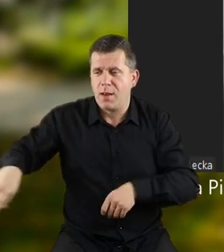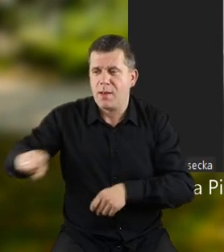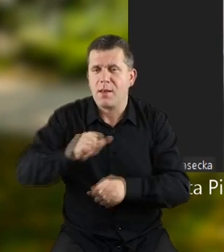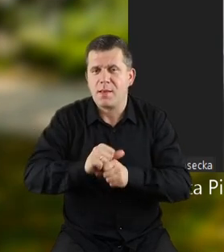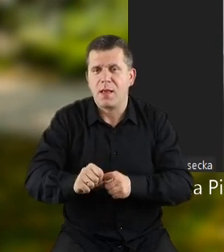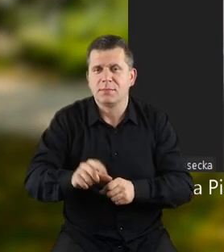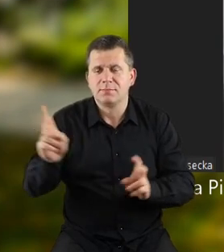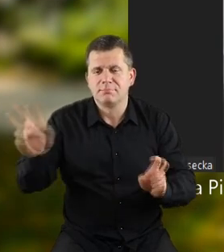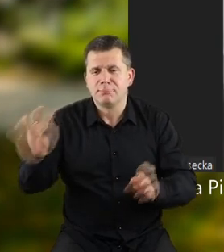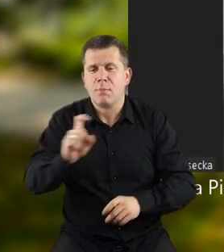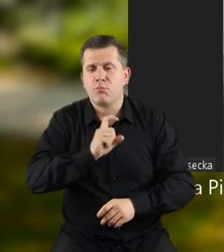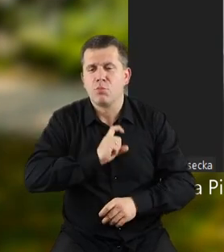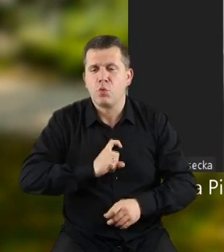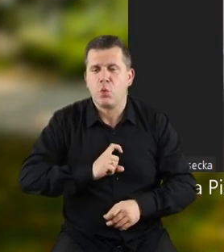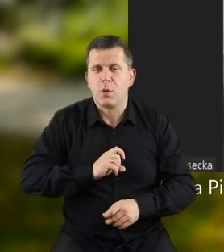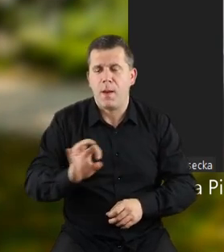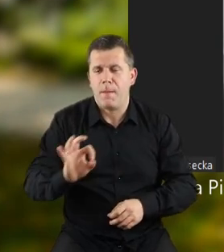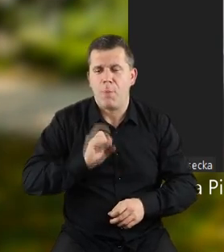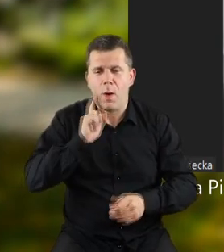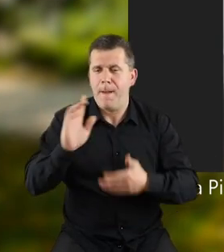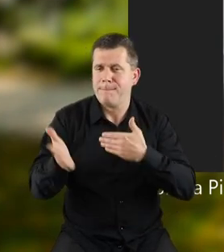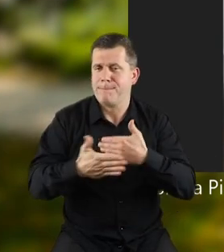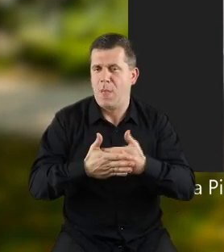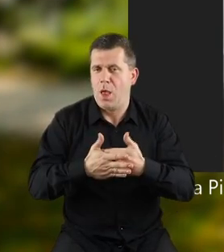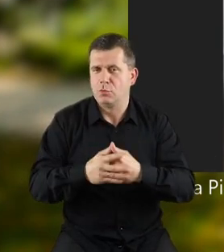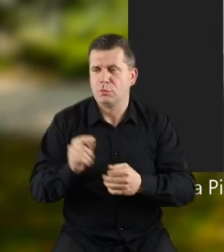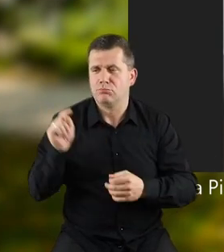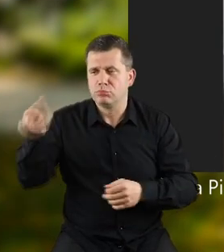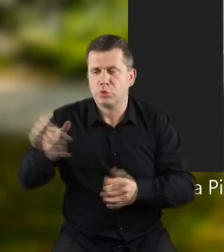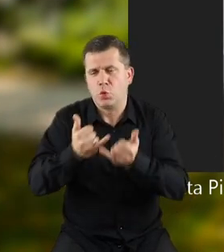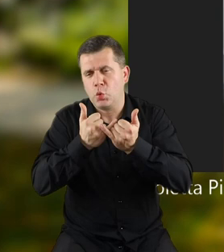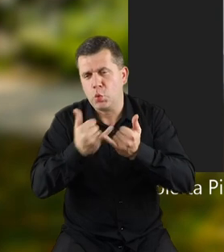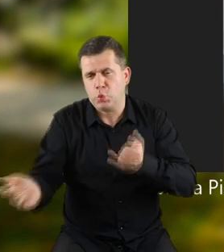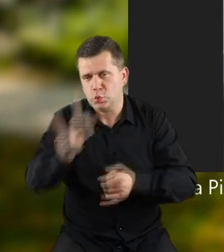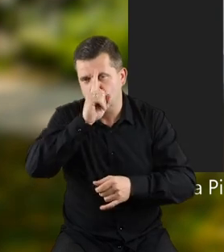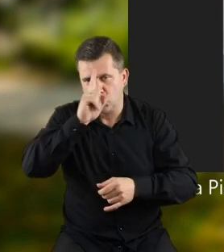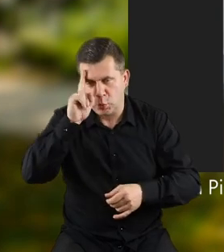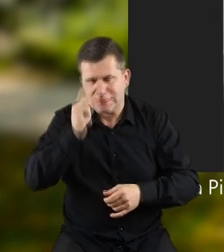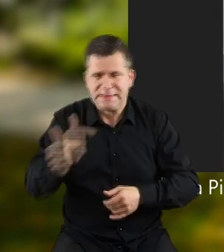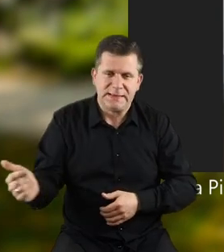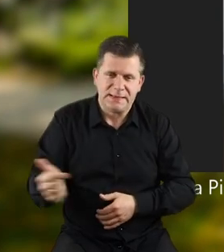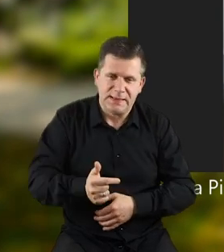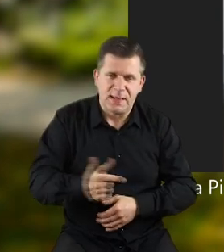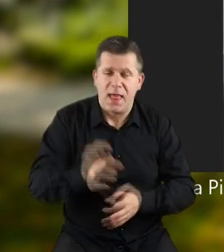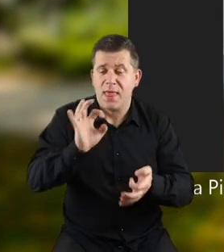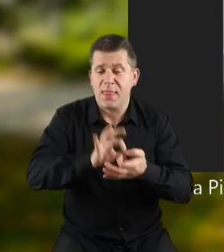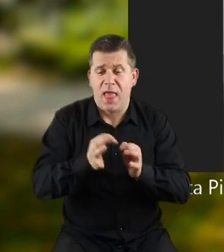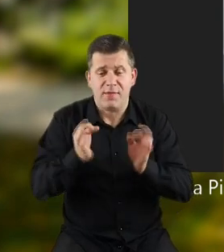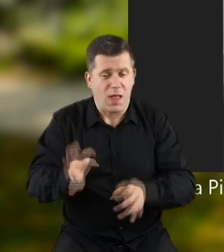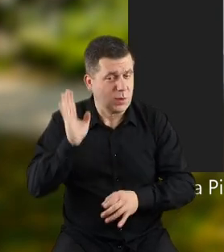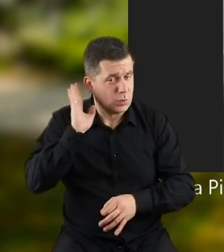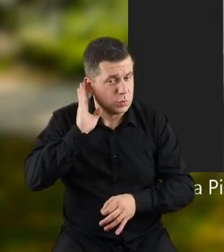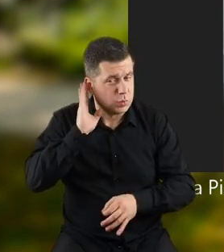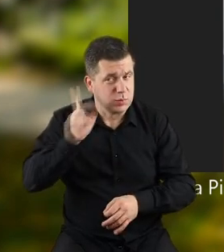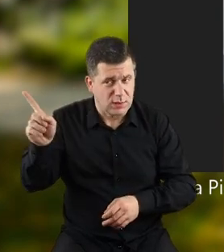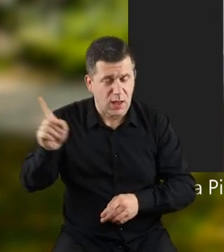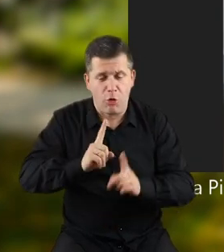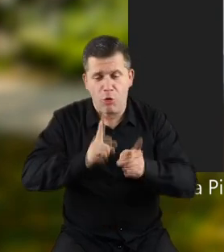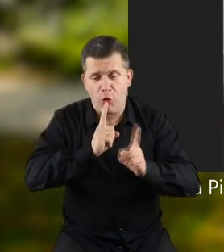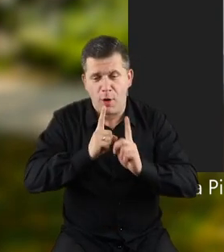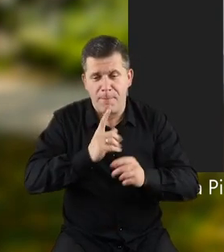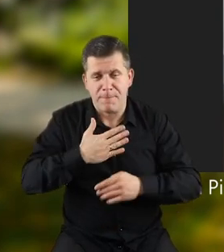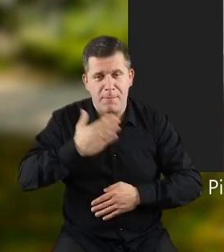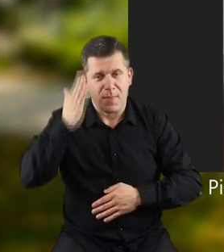jest kancelaria leśniczego, czyli mojego męża i tam przychodzą różni ludzie, interesanci i nawet teraz są, bo słyszę ich